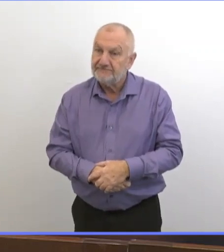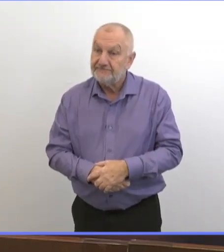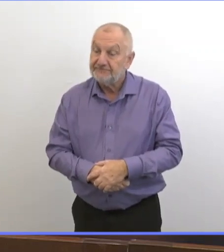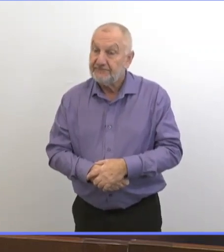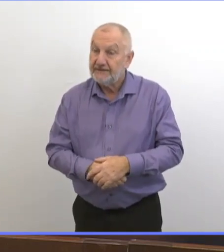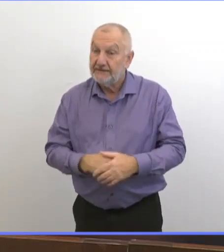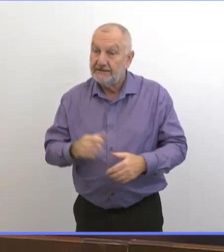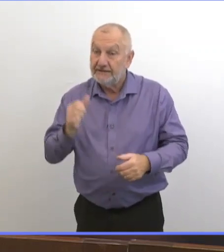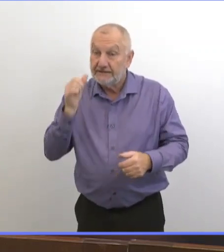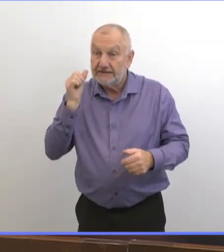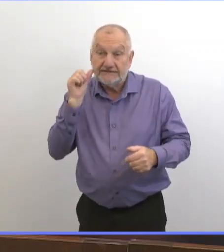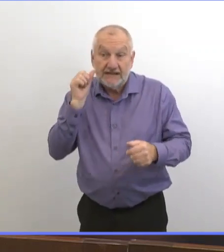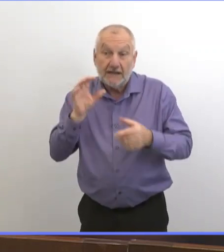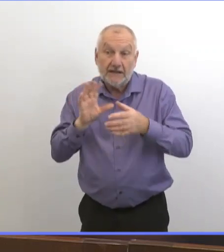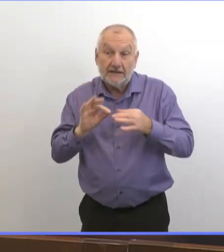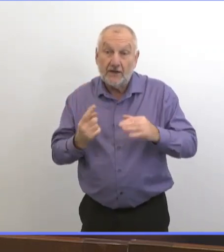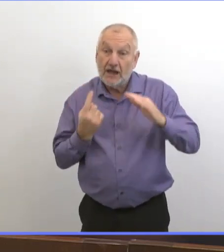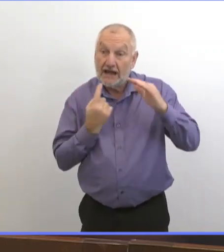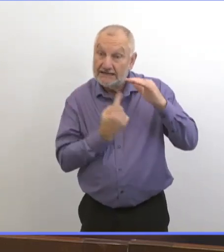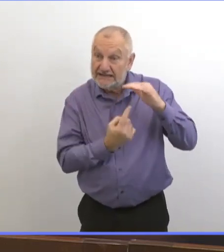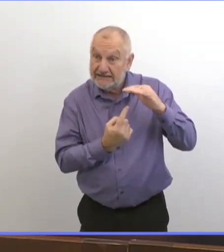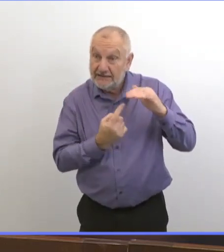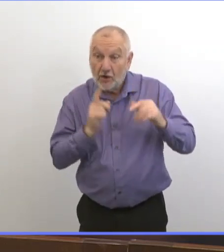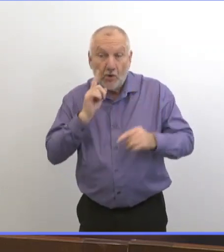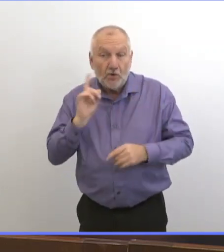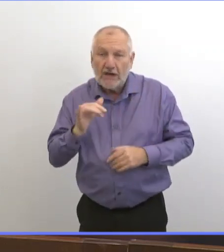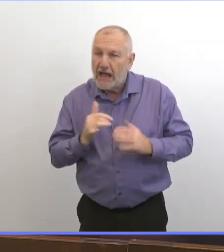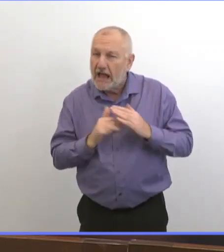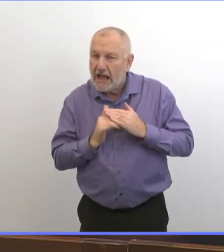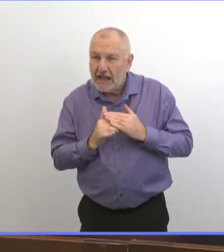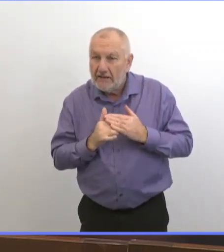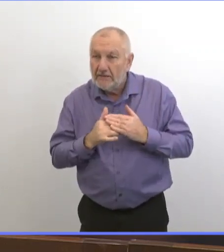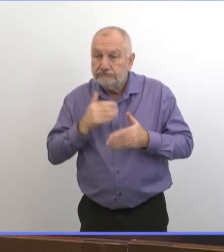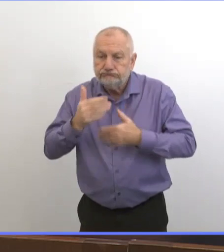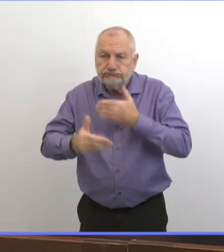'est un de nos meilleurs outils pour minimiser la transmission de ce virus.